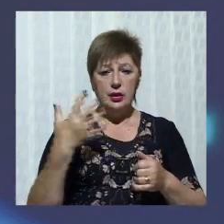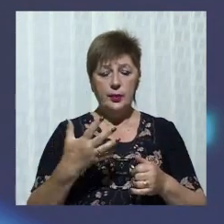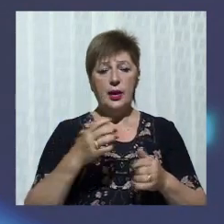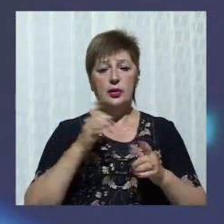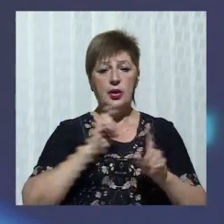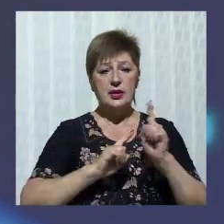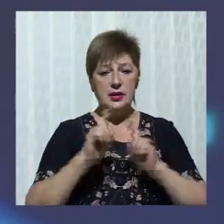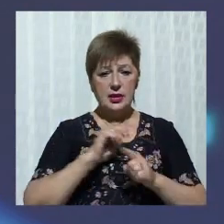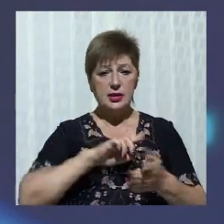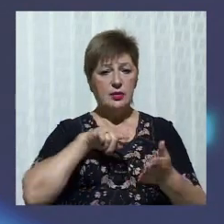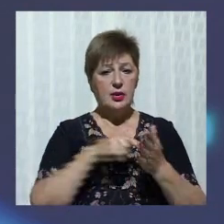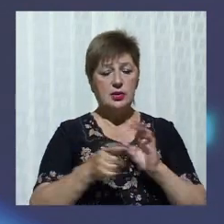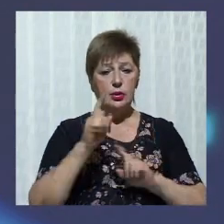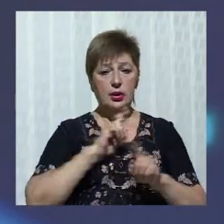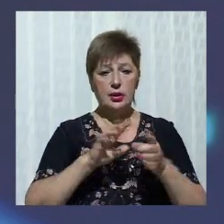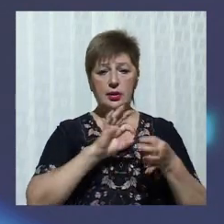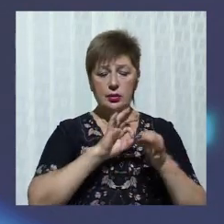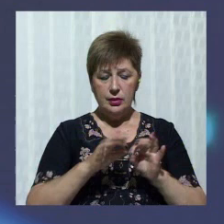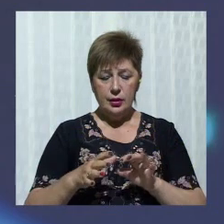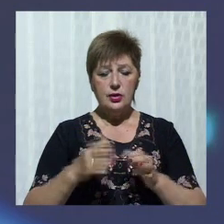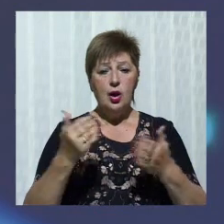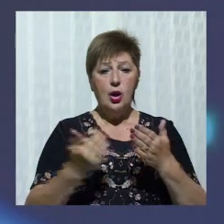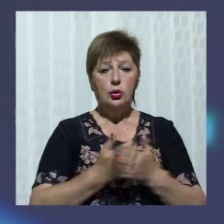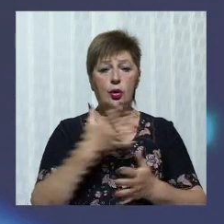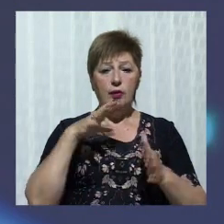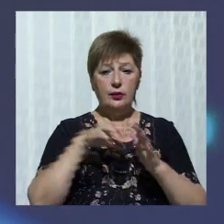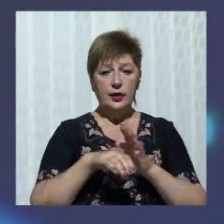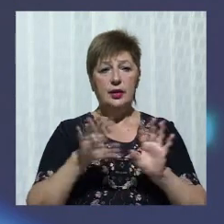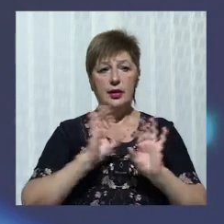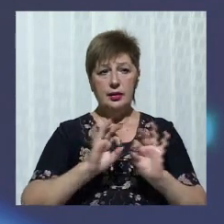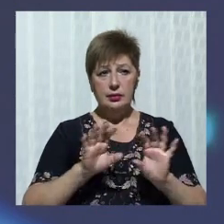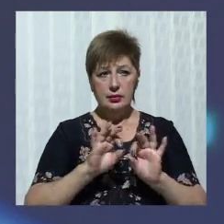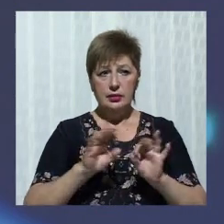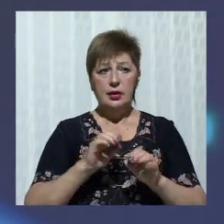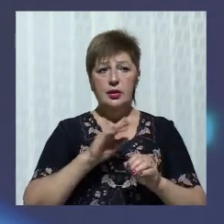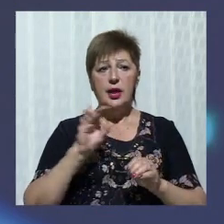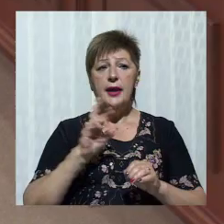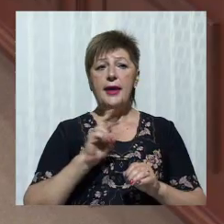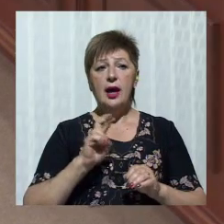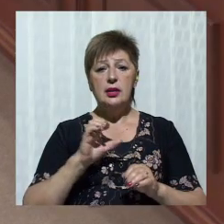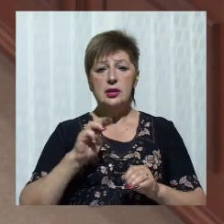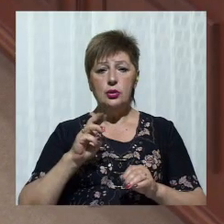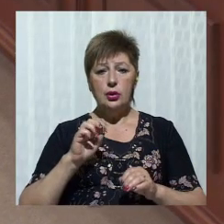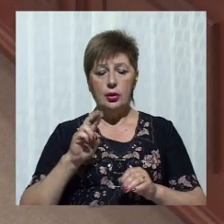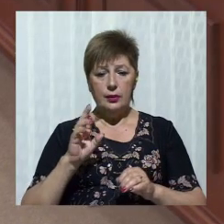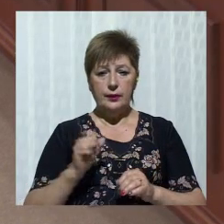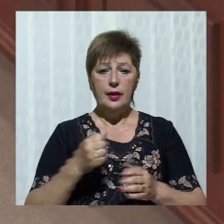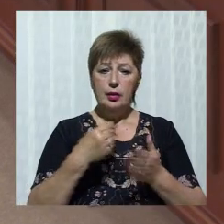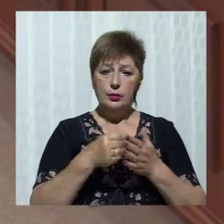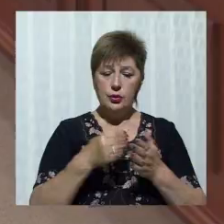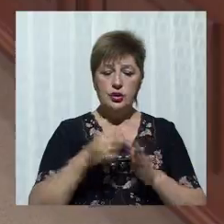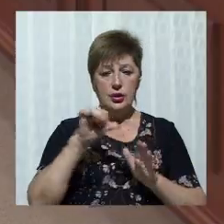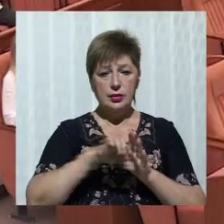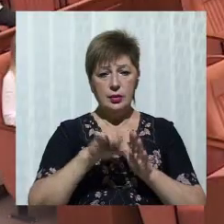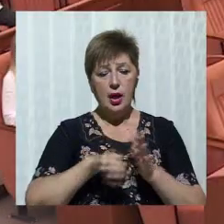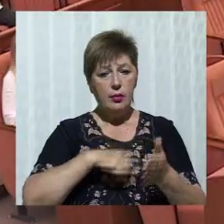міськради. Докладніше про нововведення у сюжеті нашої кореспондентки Яни Стойкової. Бюджет участі –